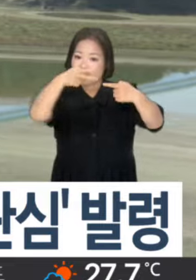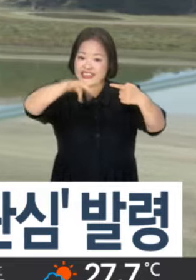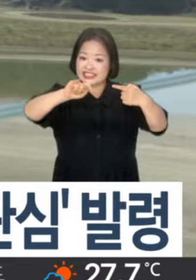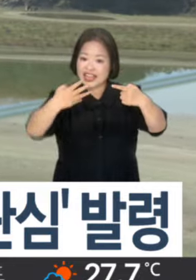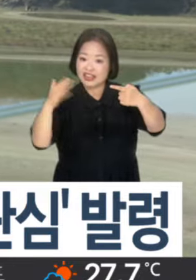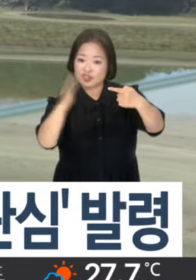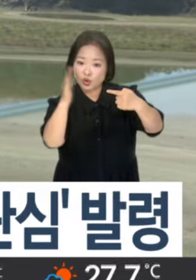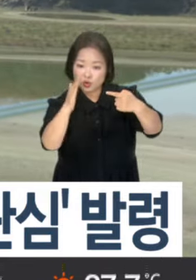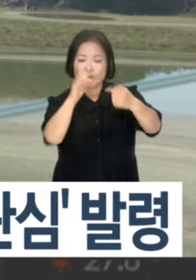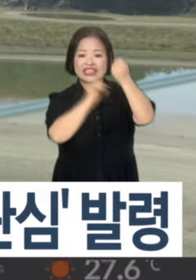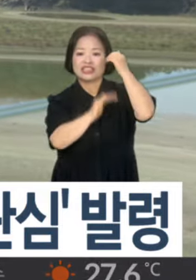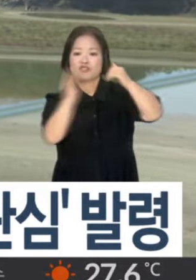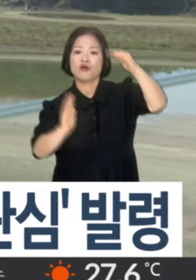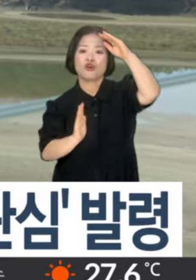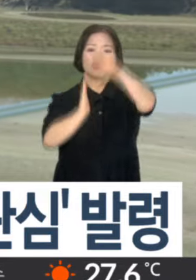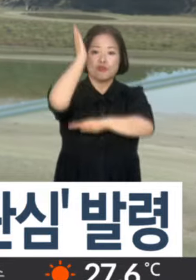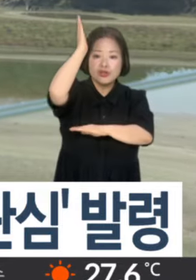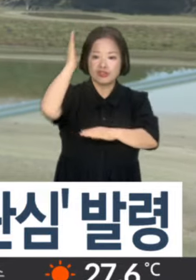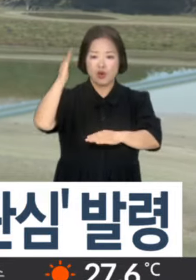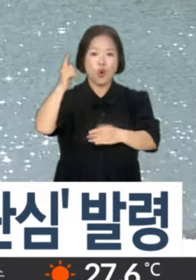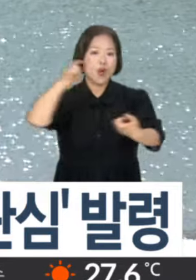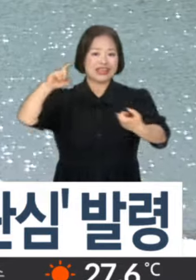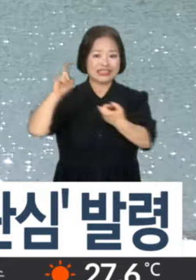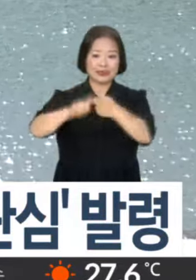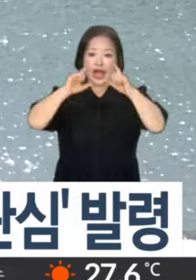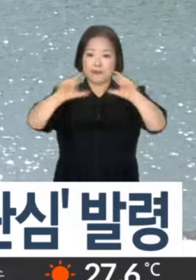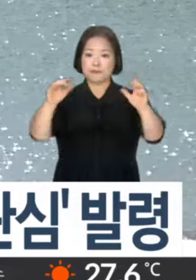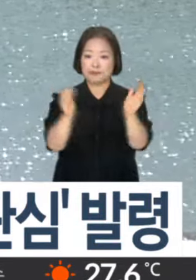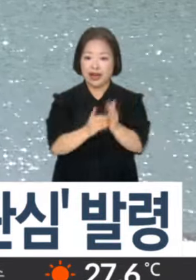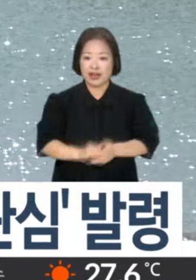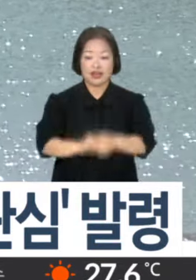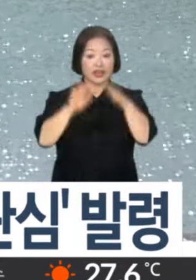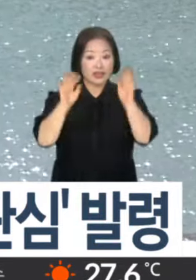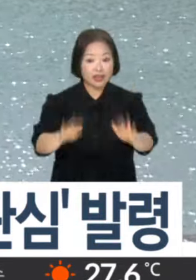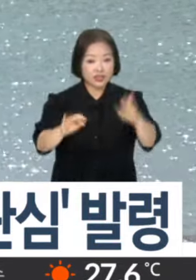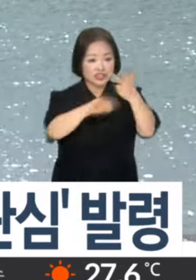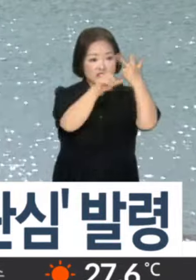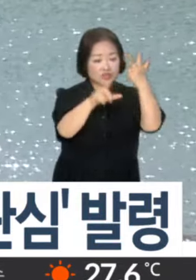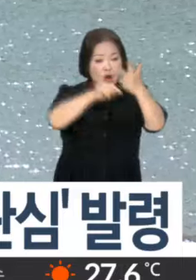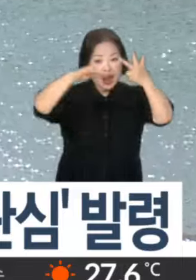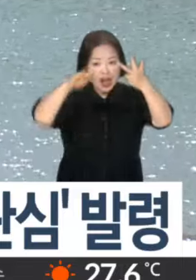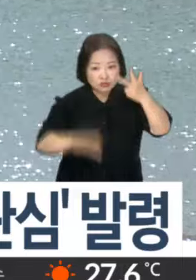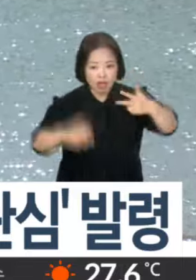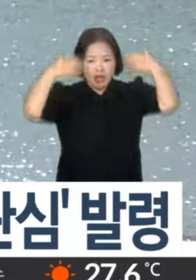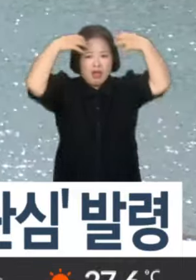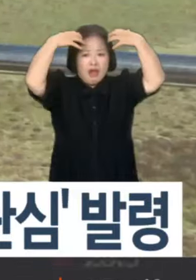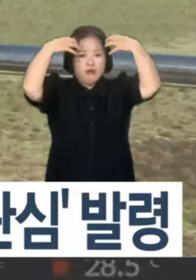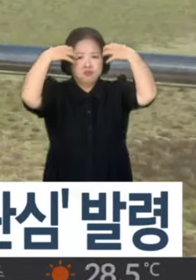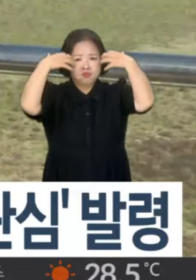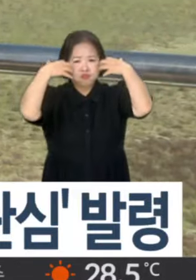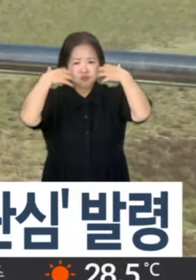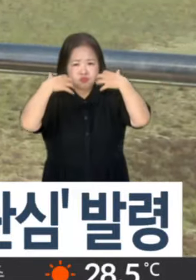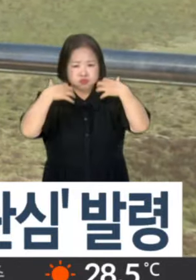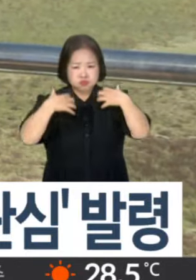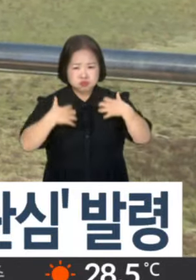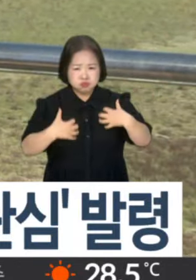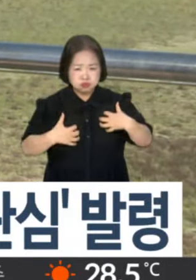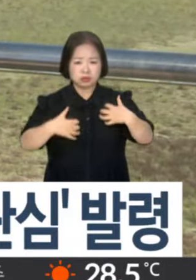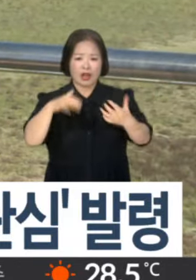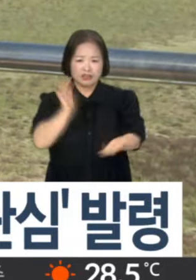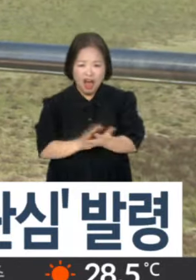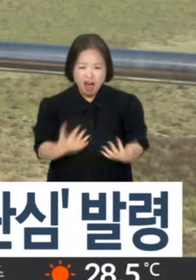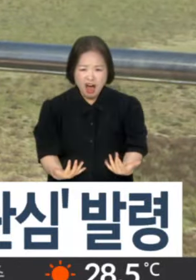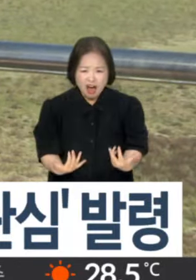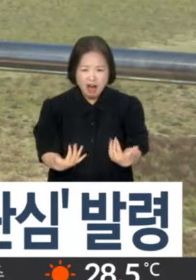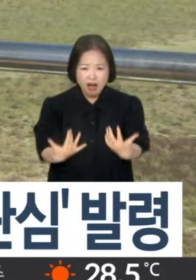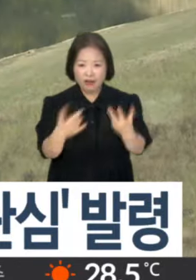관심단계를 발령했다고 밝혔습니다. 남조류 급증은 지난 7월 하순부터 폭염이 지속되면서 수온이 내려가지 않은